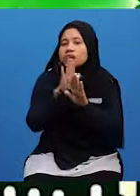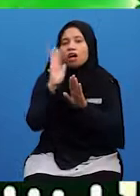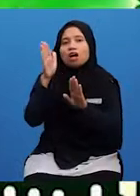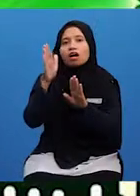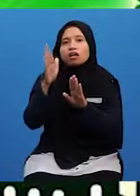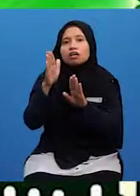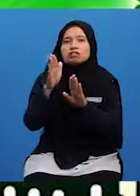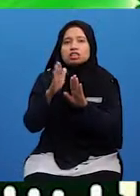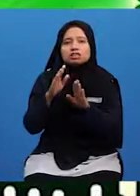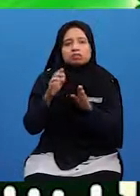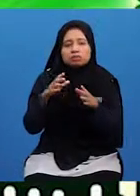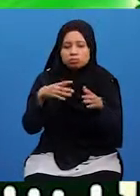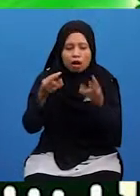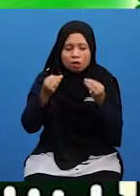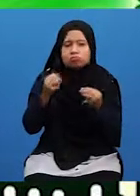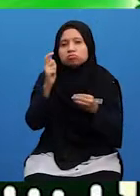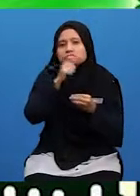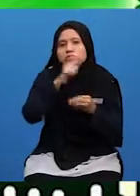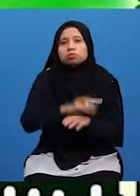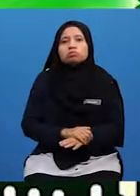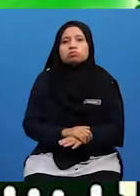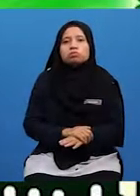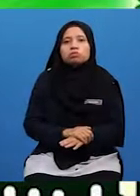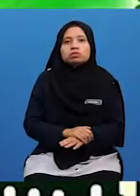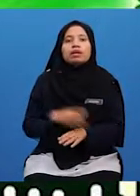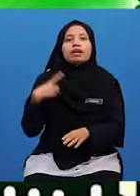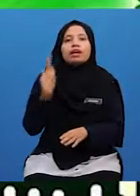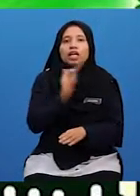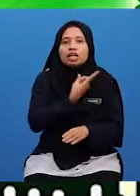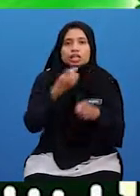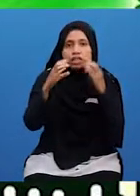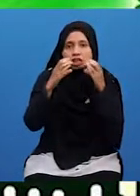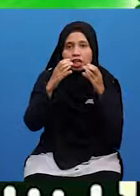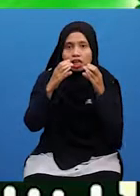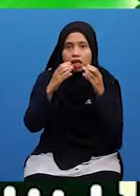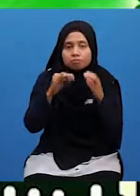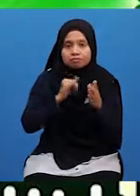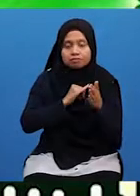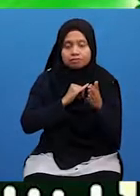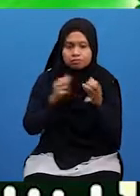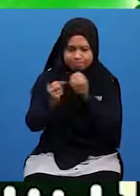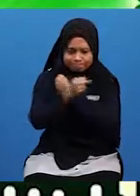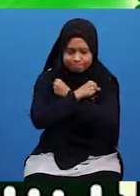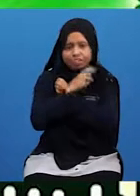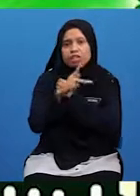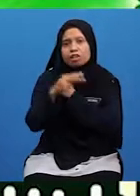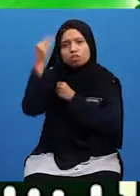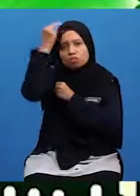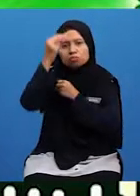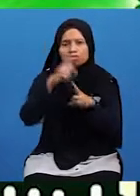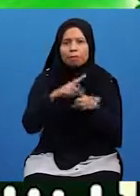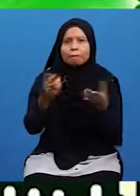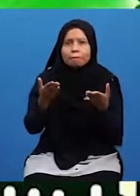tergambat Berbohong Kita cakap Sayangkan Nabi Tapi